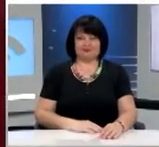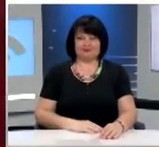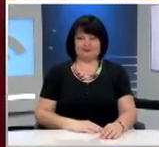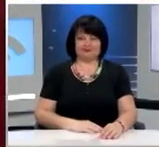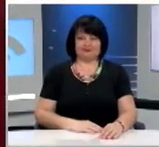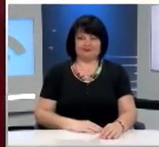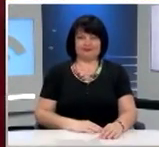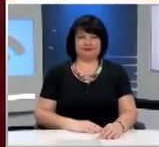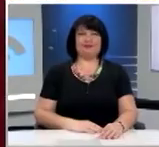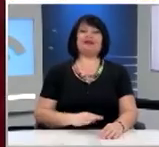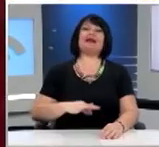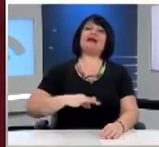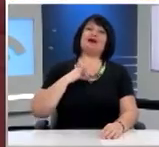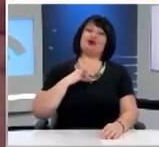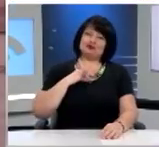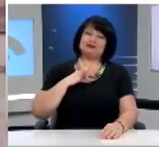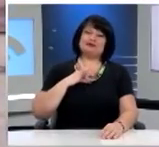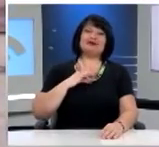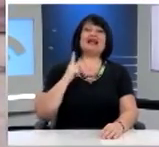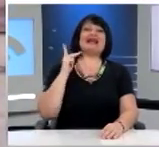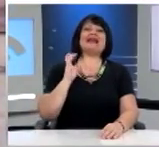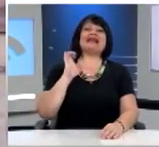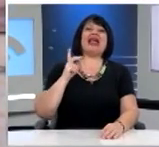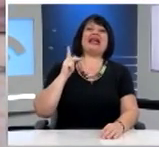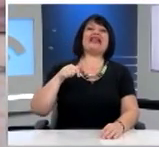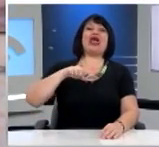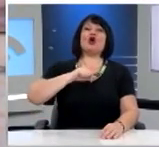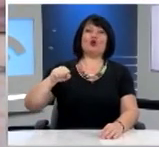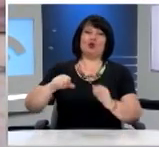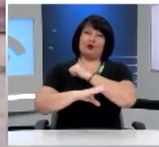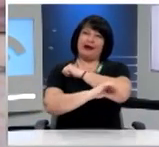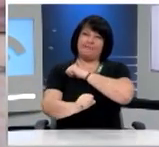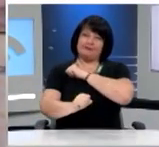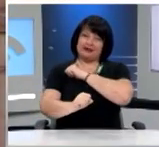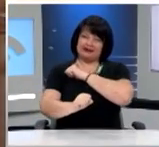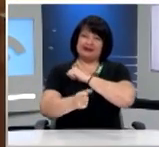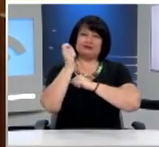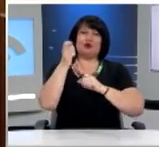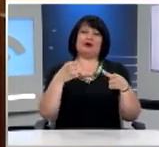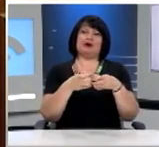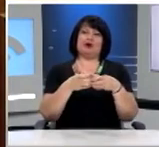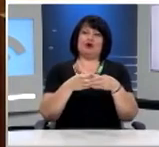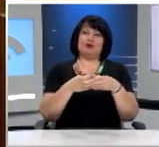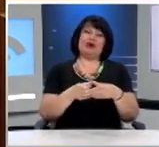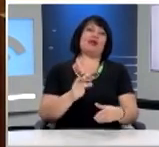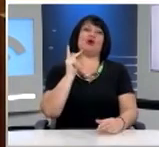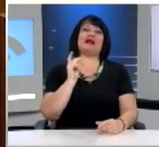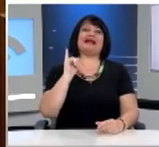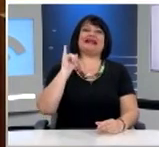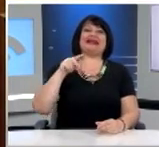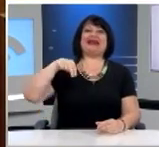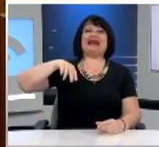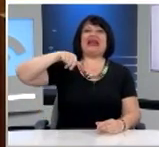Ο κύριος Βασίλειος Κεγκέρογλου, γραμματέας της Κοινοβουλευτικής Ομάδος του